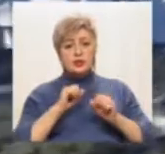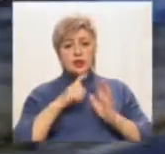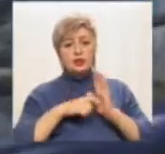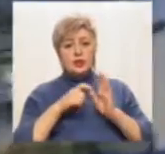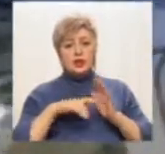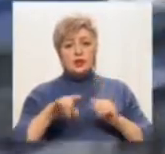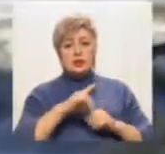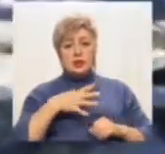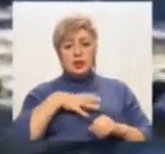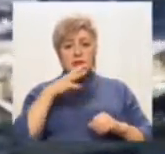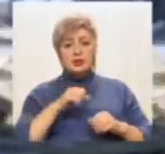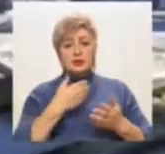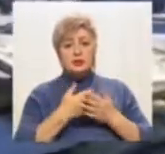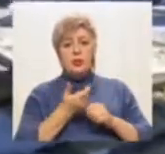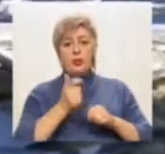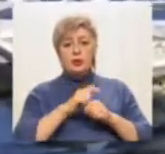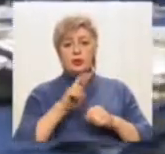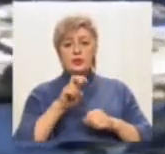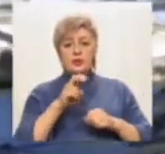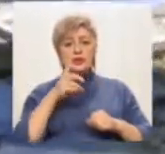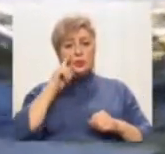загинули понад 200 українських бійців.